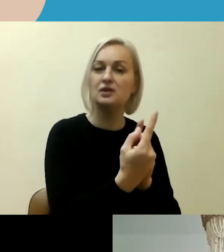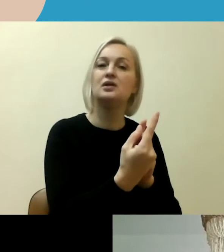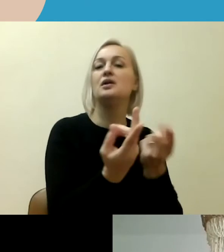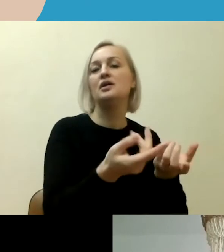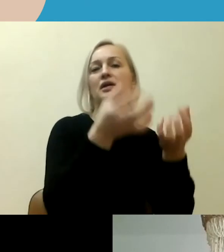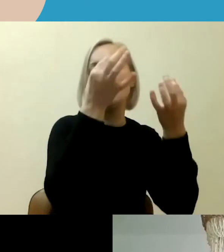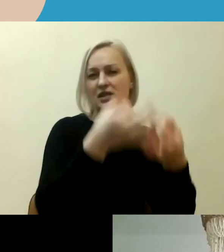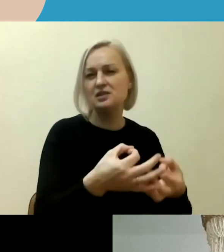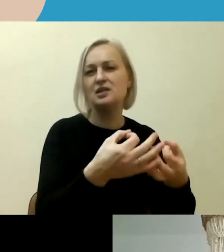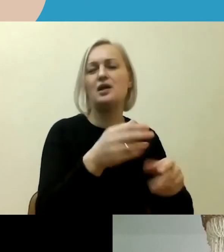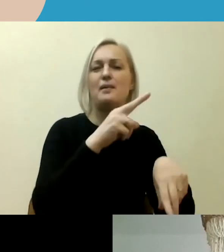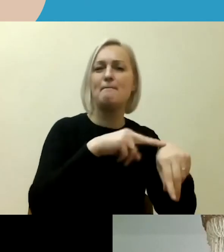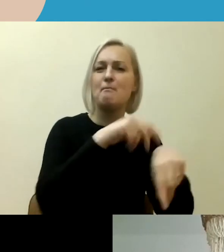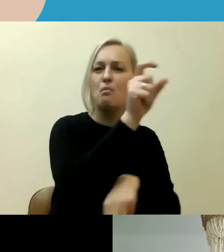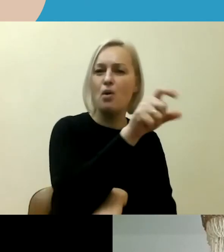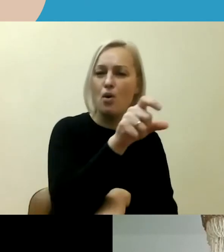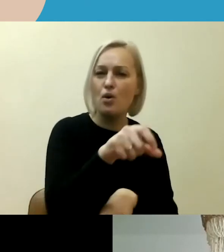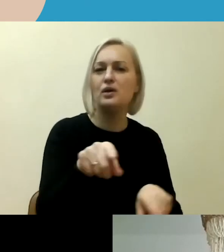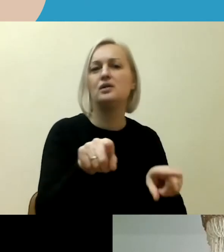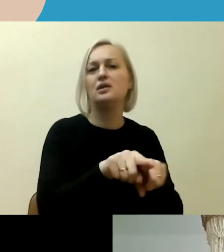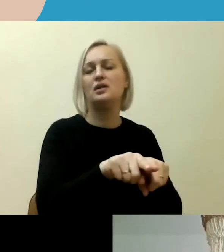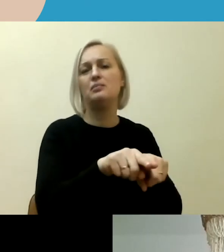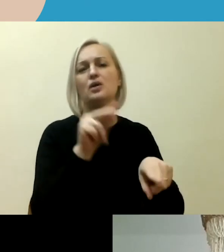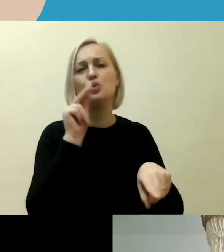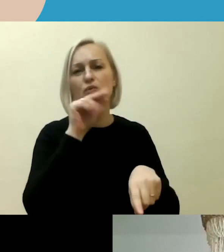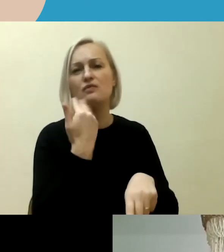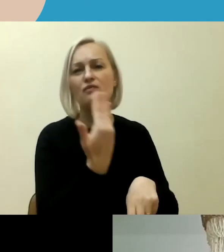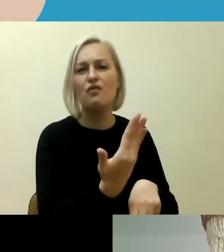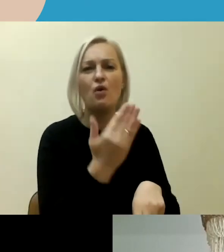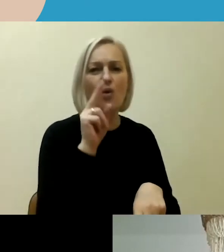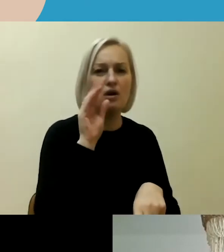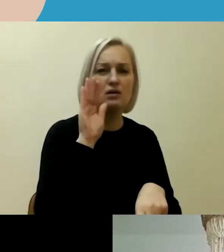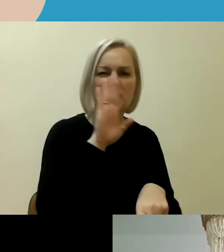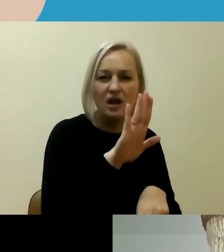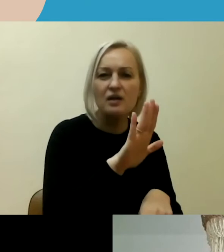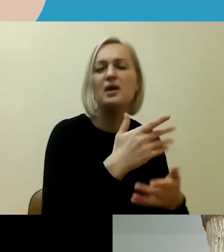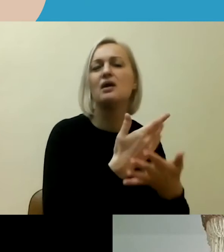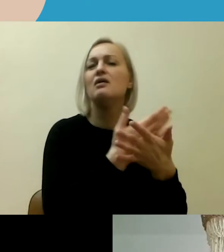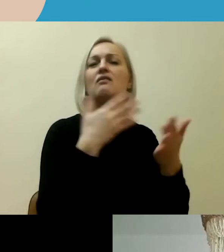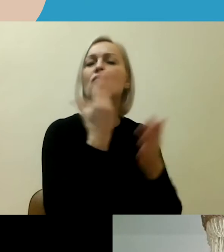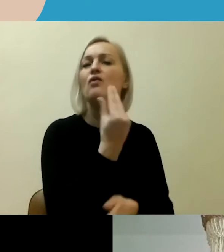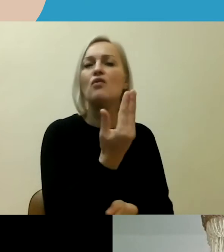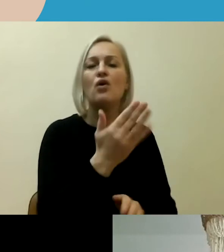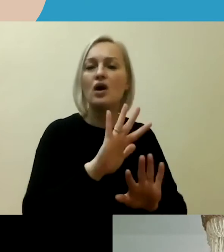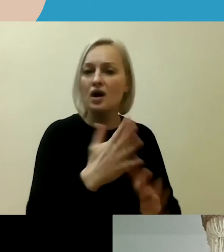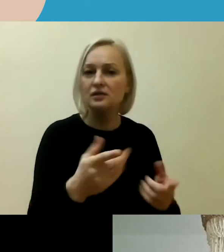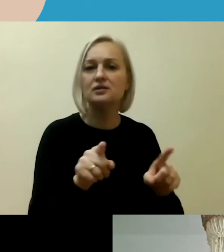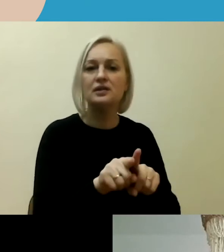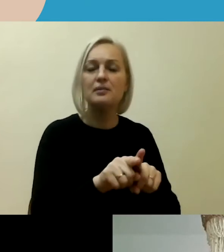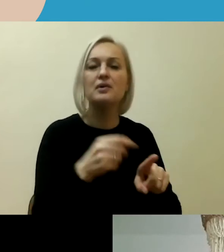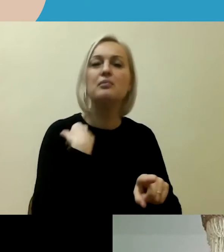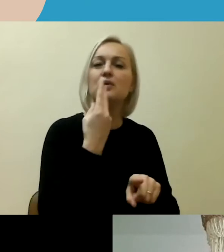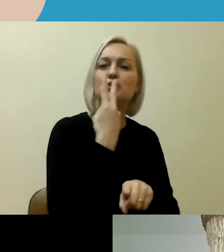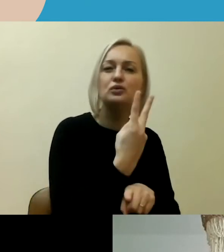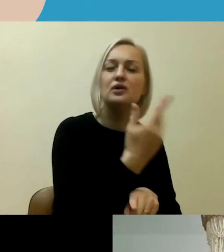ir ten kalbėjom, kas tai nepykantos nusikaltimai, apie bendruomenės, kurios susidurės su tais nepykantos nusikaltimais ir pabandėm ištraukti jų neigiamas